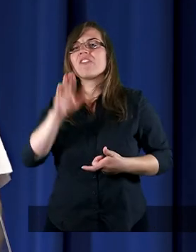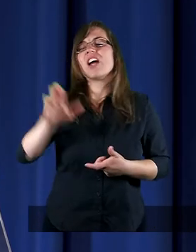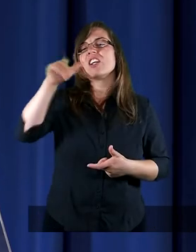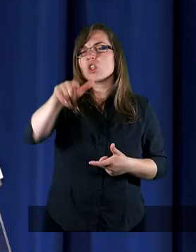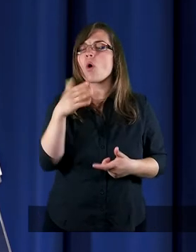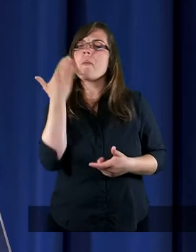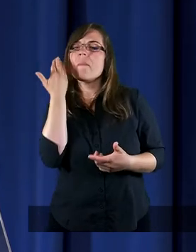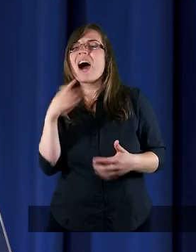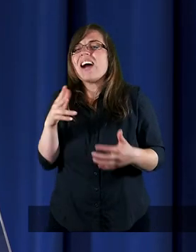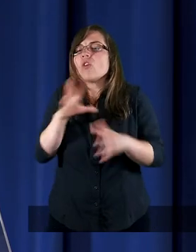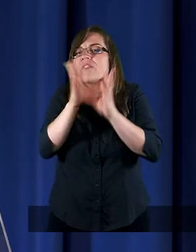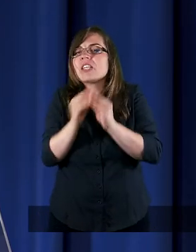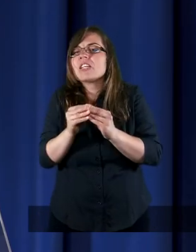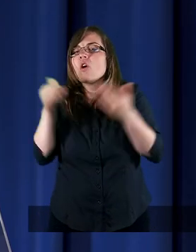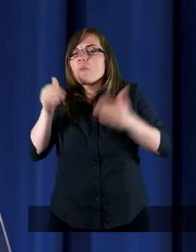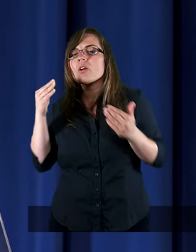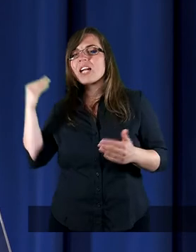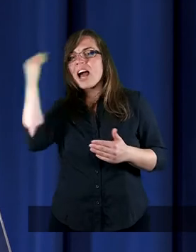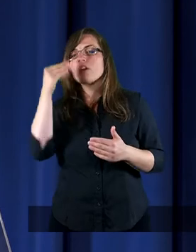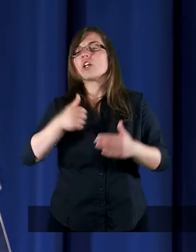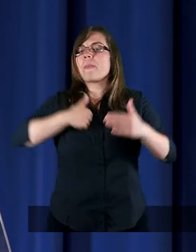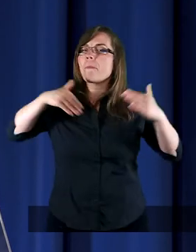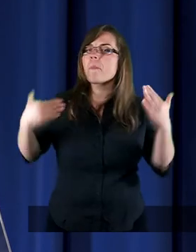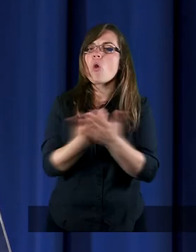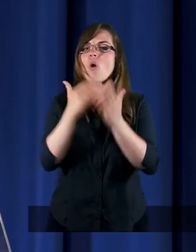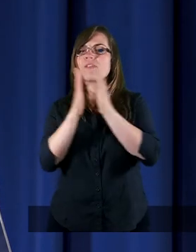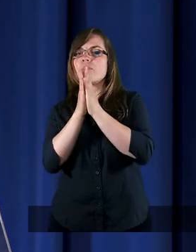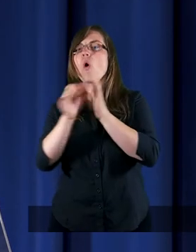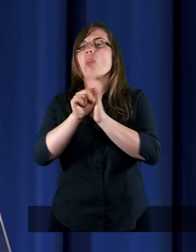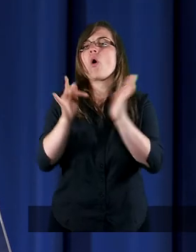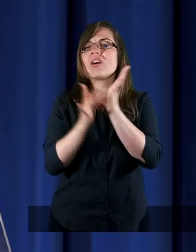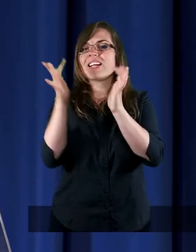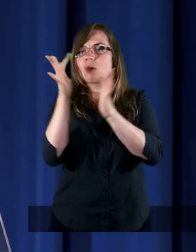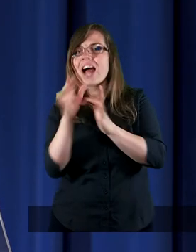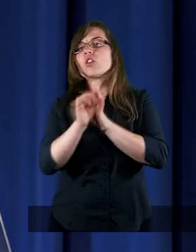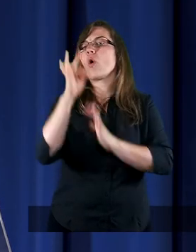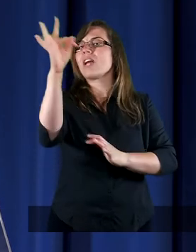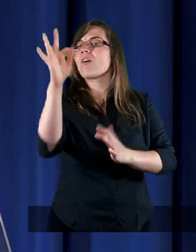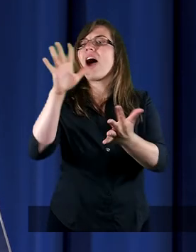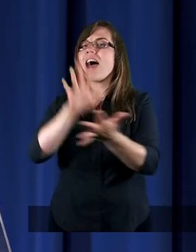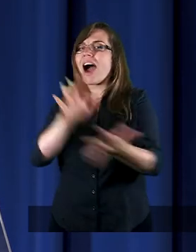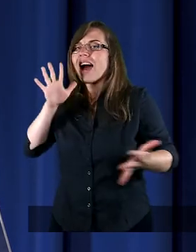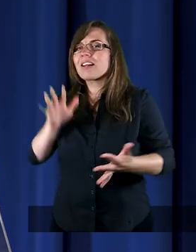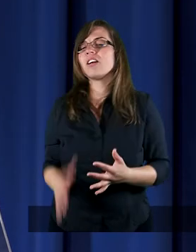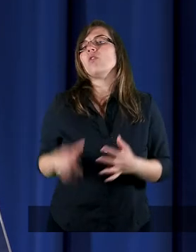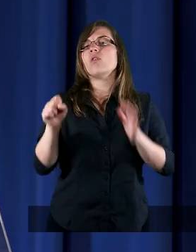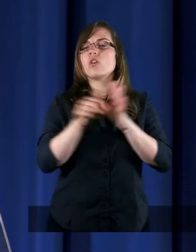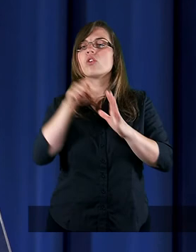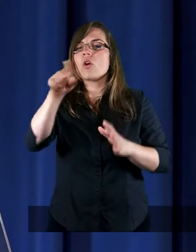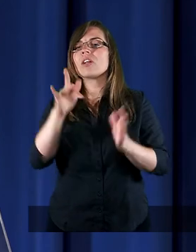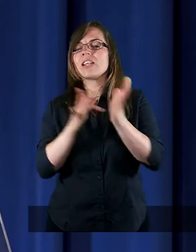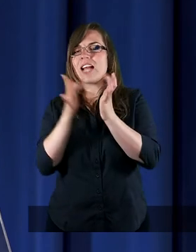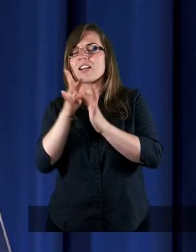szybko, ekspresowo stajemy się podobni do Jezusa Chrystusa, do Jego charakteru, do tego